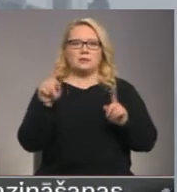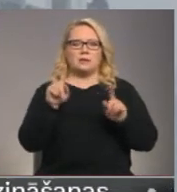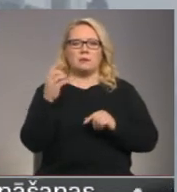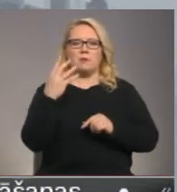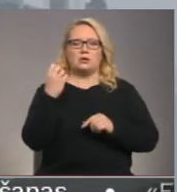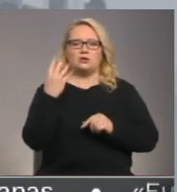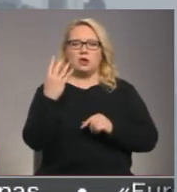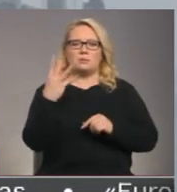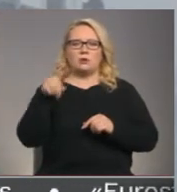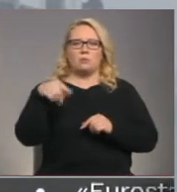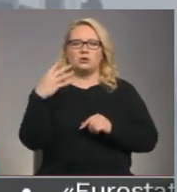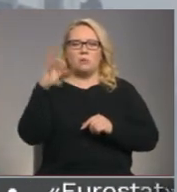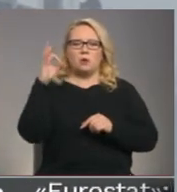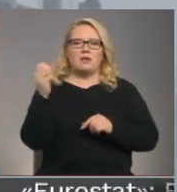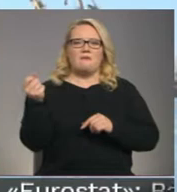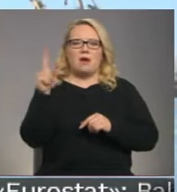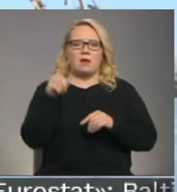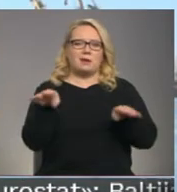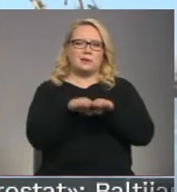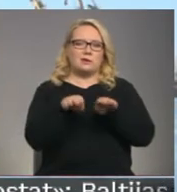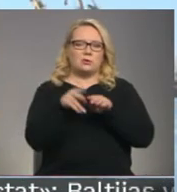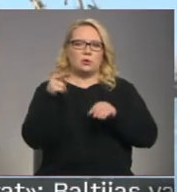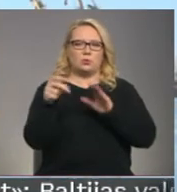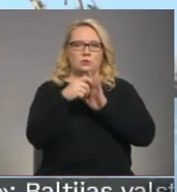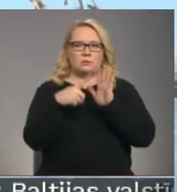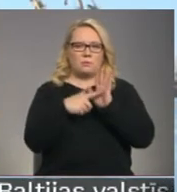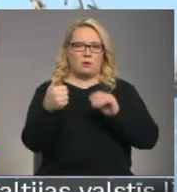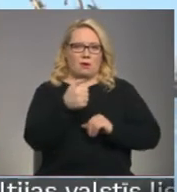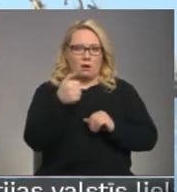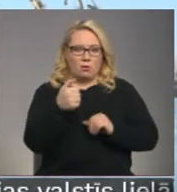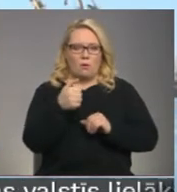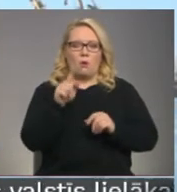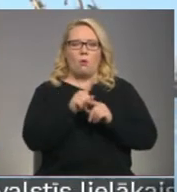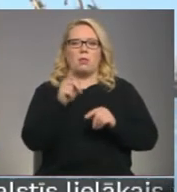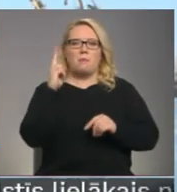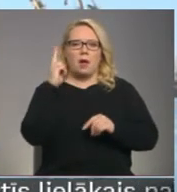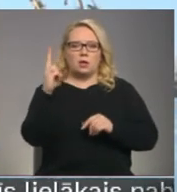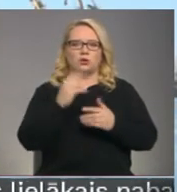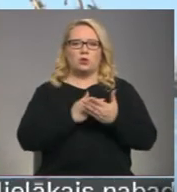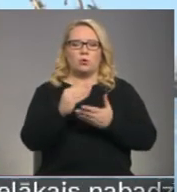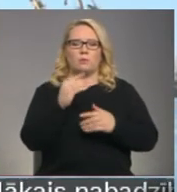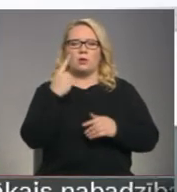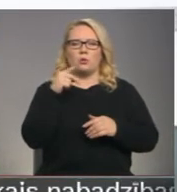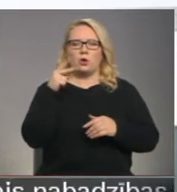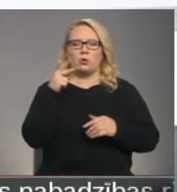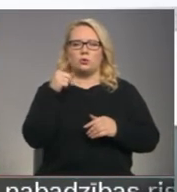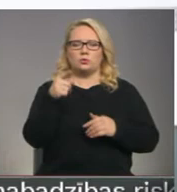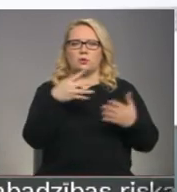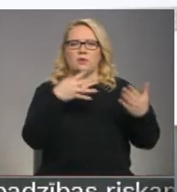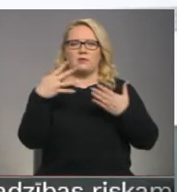,4% vairāk nekā 2017. gadā, un pārliecinoši turpin kopš 1997.